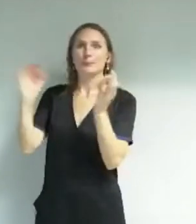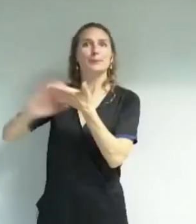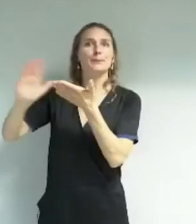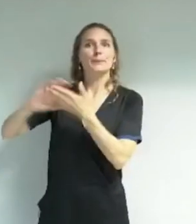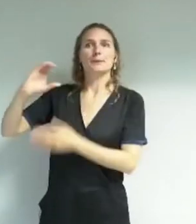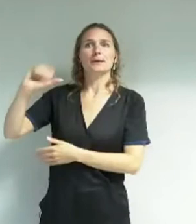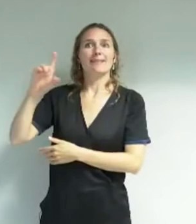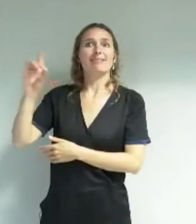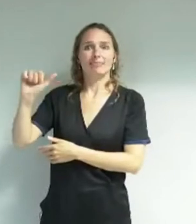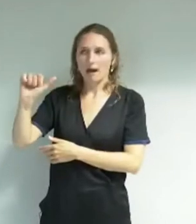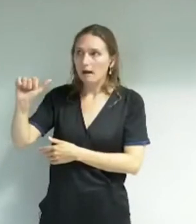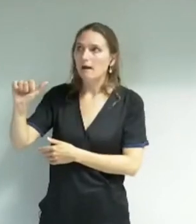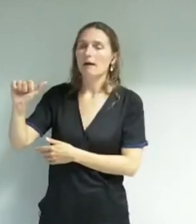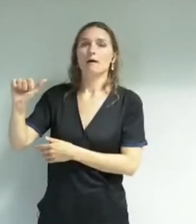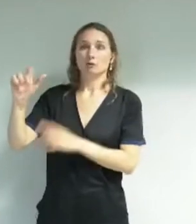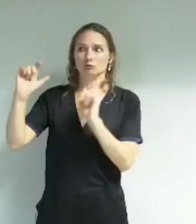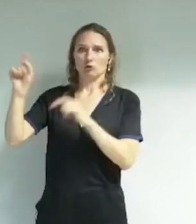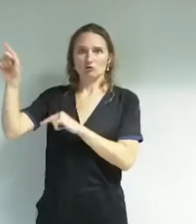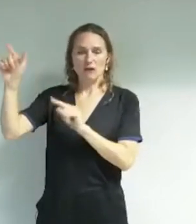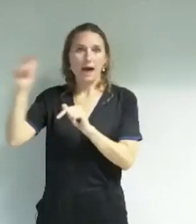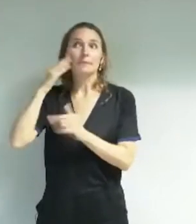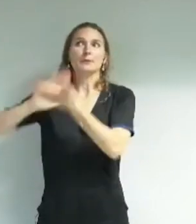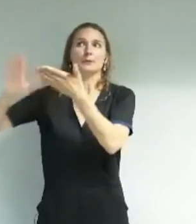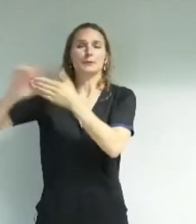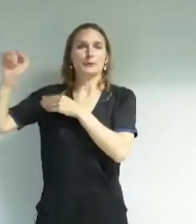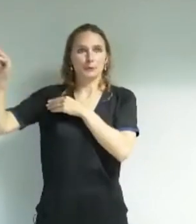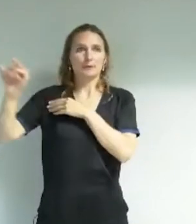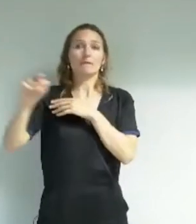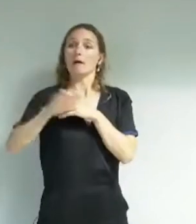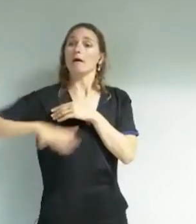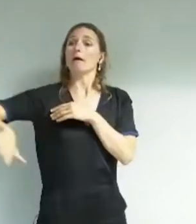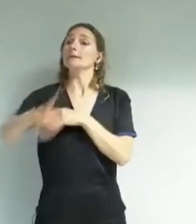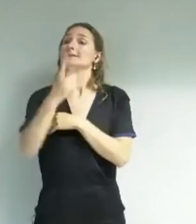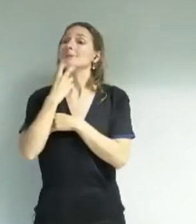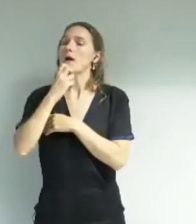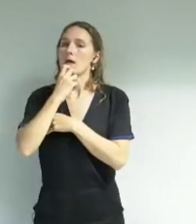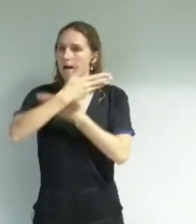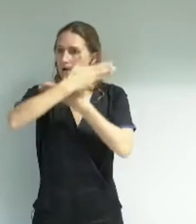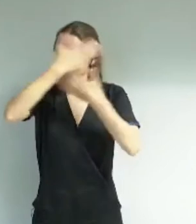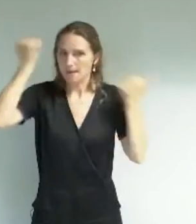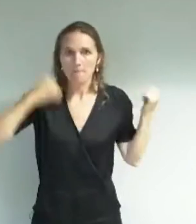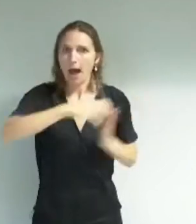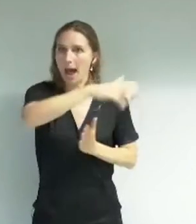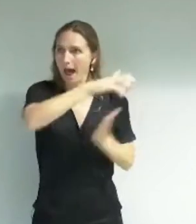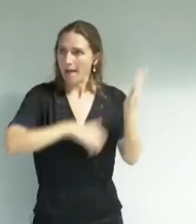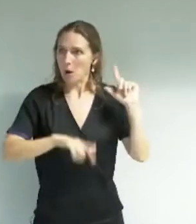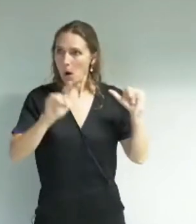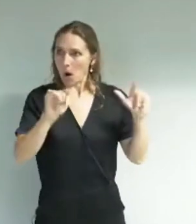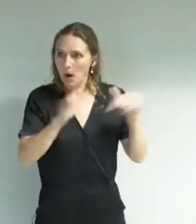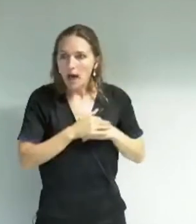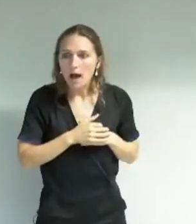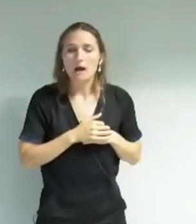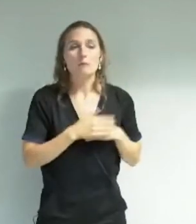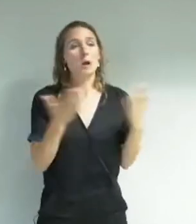ignoreraient ce qu'il en est et nous goberions le lénifiant rapport cadre de l'adjointe à la culture